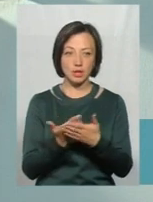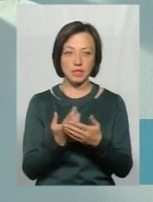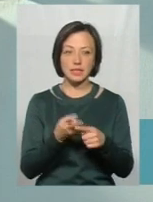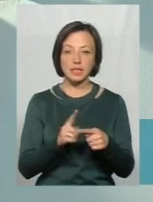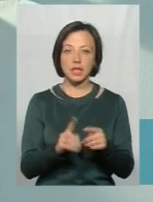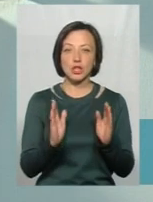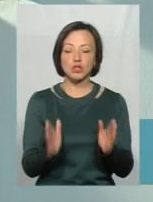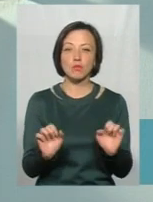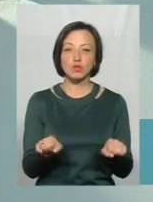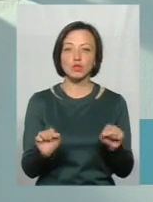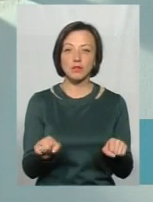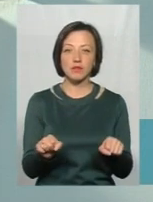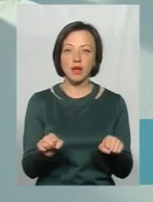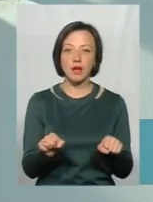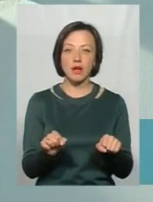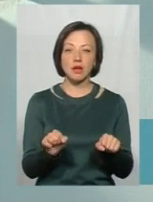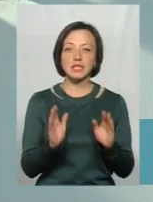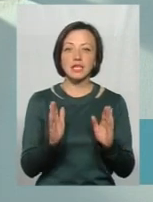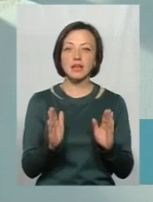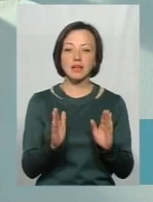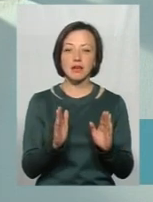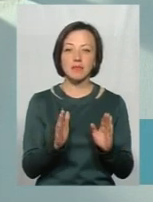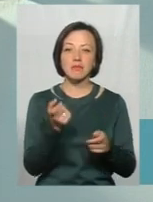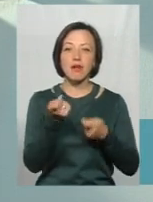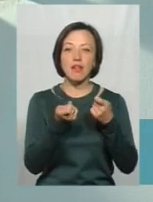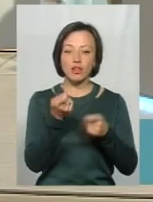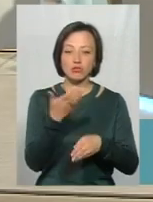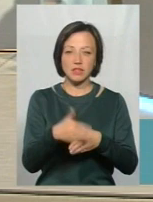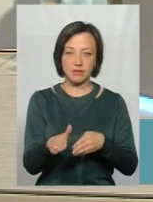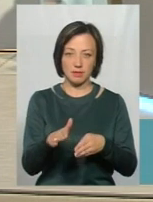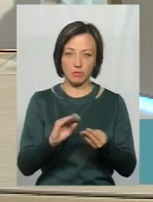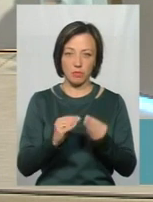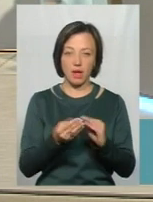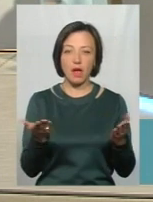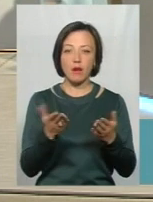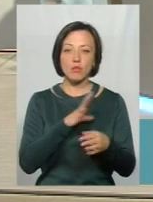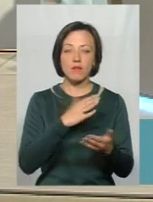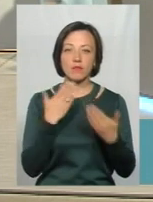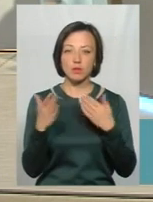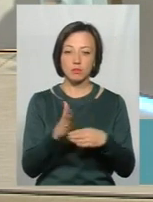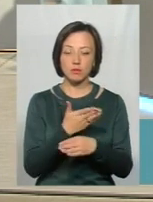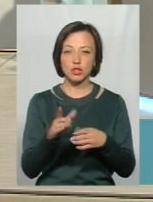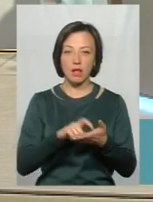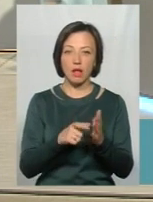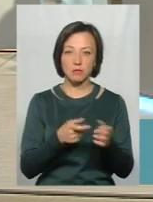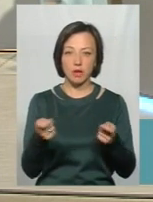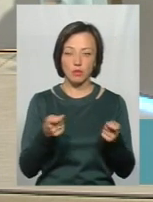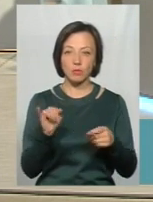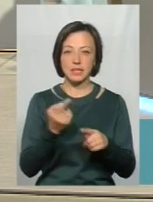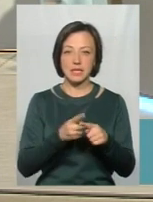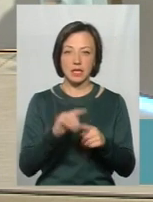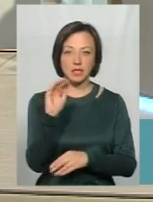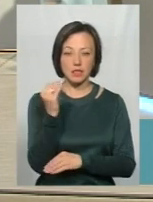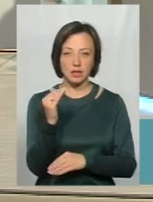це лише, можливо, вершина цього айсберга. А які були відносини між класним керівником і цією